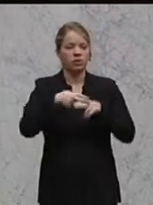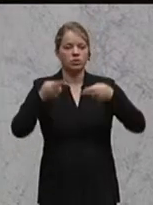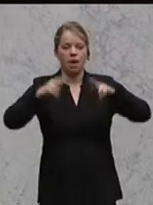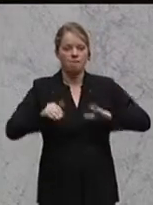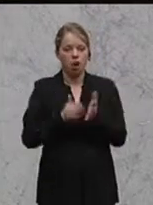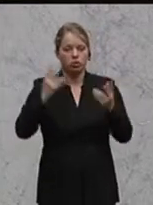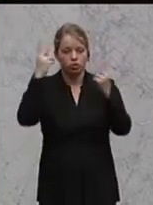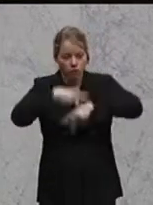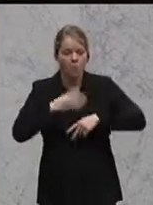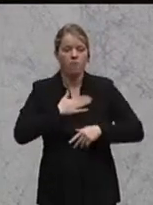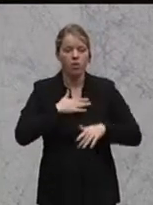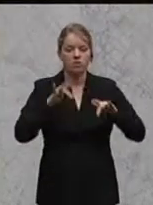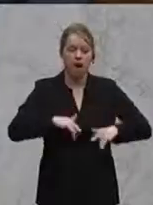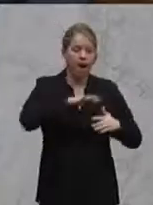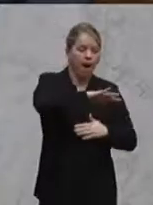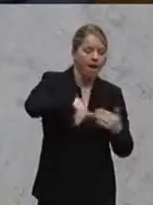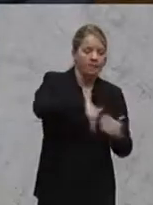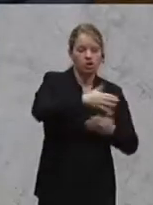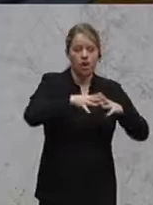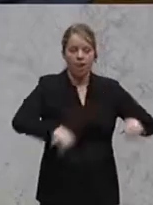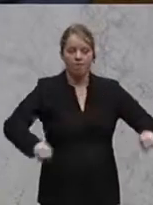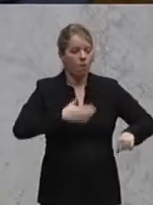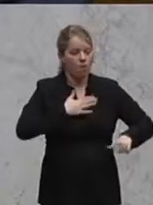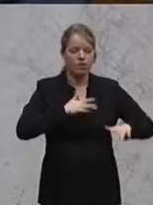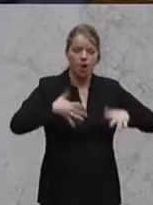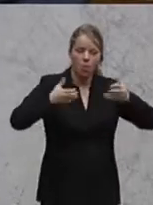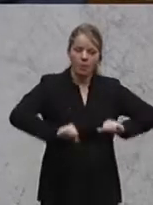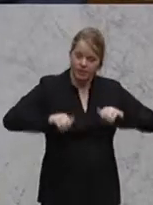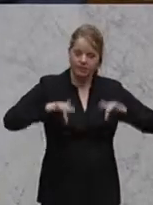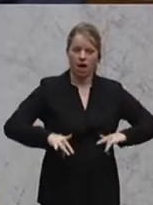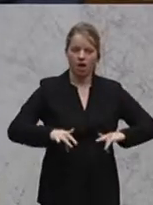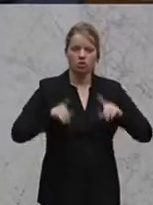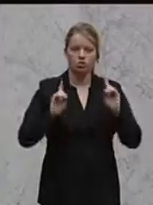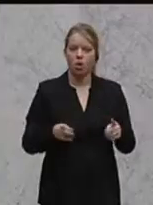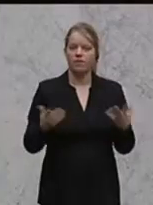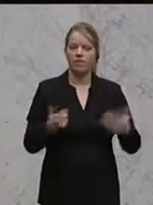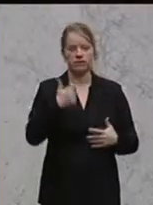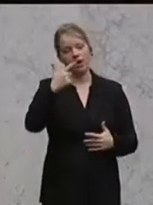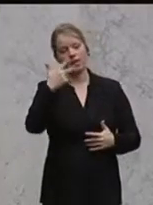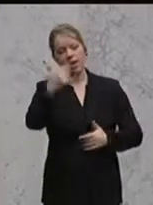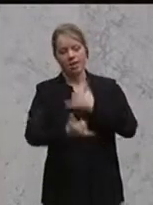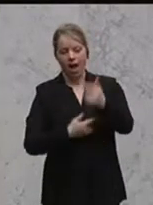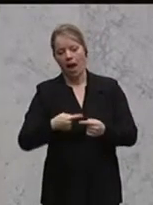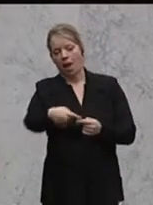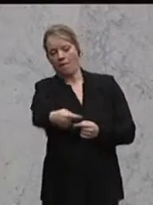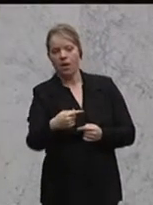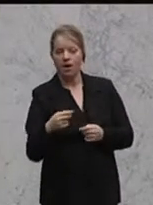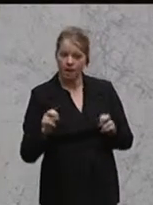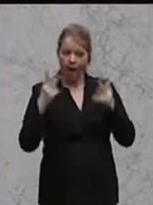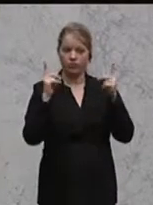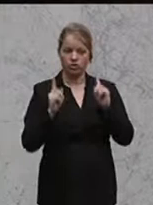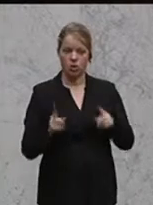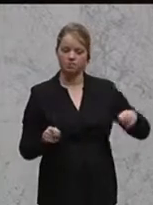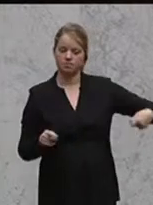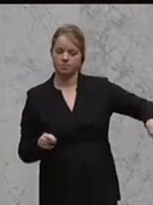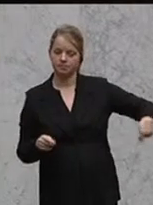obwohl es ein gemischtes Abkommen sein wird, obwohl wir hier Kompetenz haben, soll das zwei, drei Jahre in Kraft treten. Und wenn wir es dann